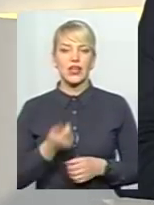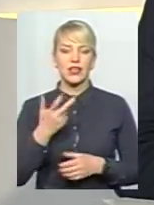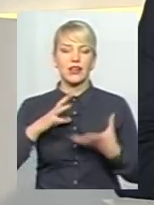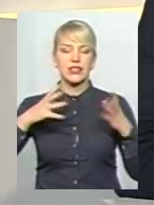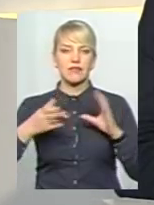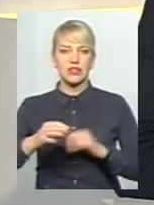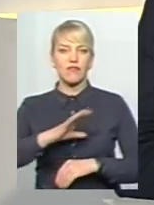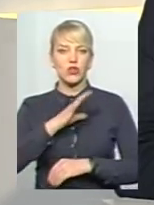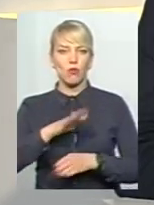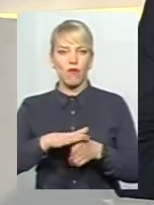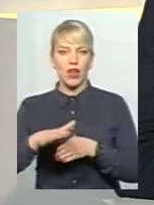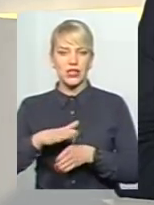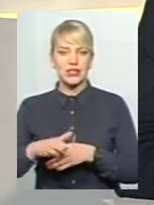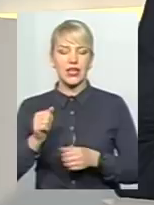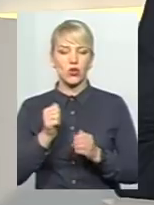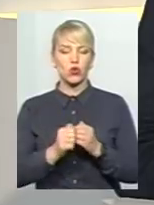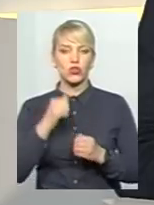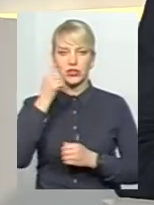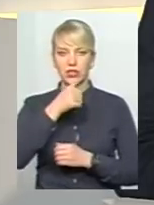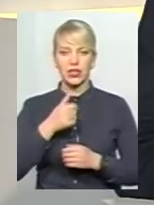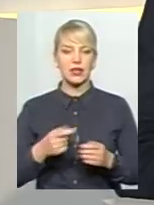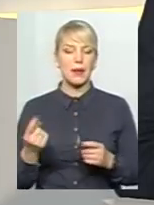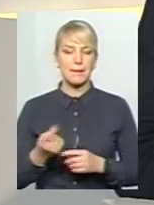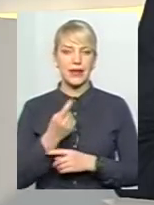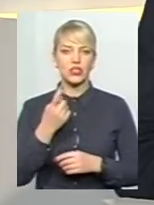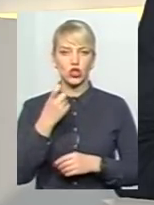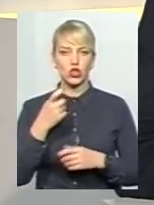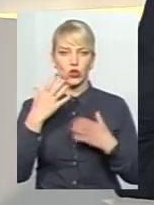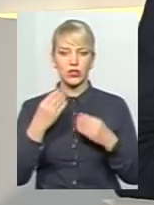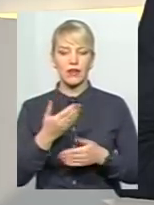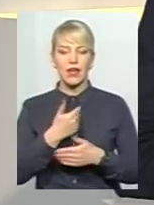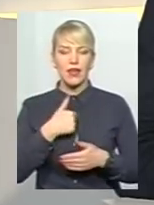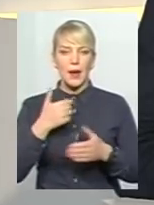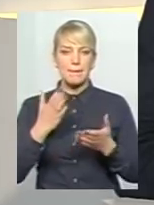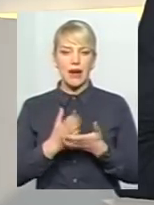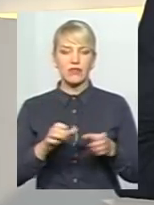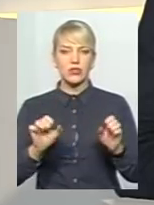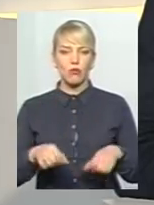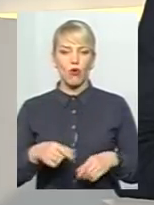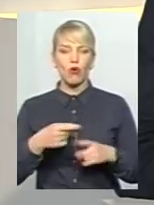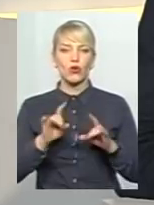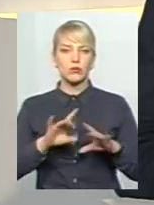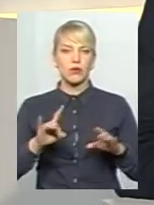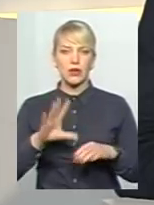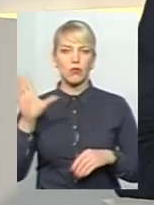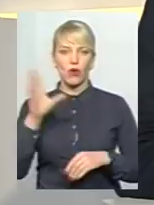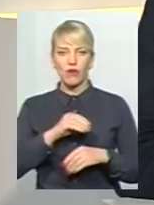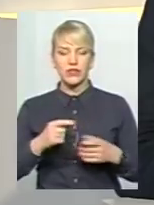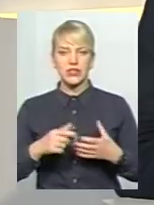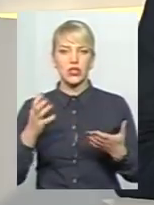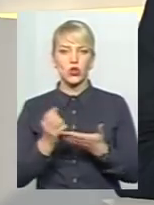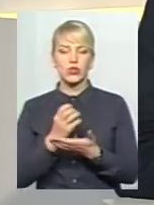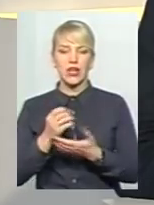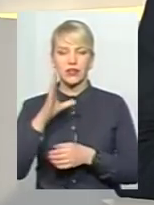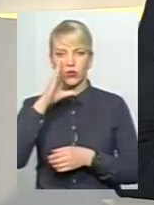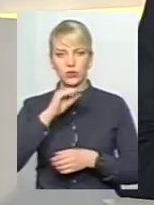відбувалося. Кожен, фактично, кожен рік і перших 100 днів я мав змогу розповідати про всі ті досягнення, успіхи, які в мене безпосередньо були